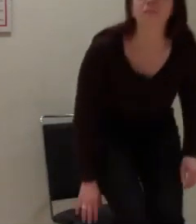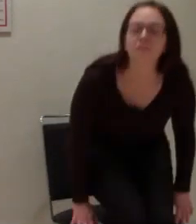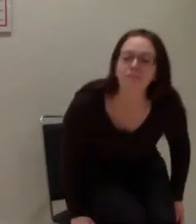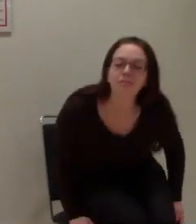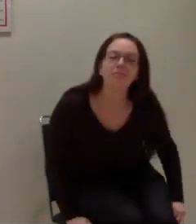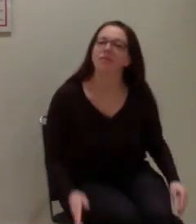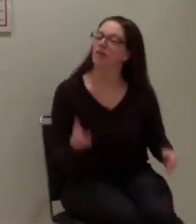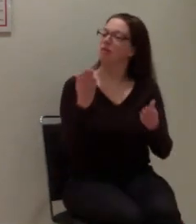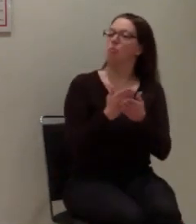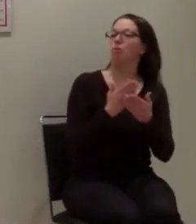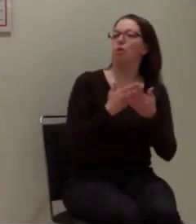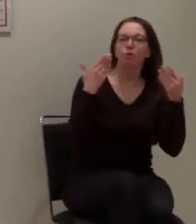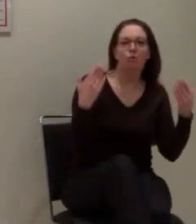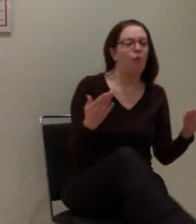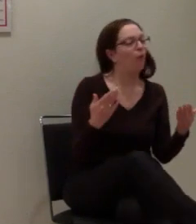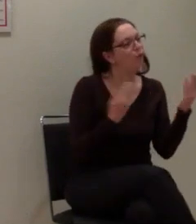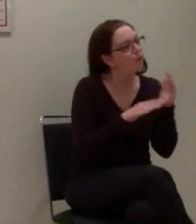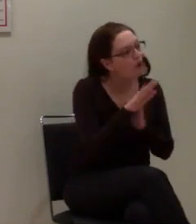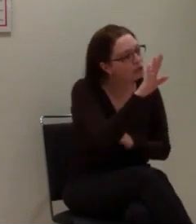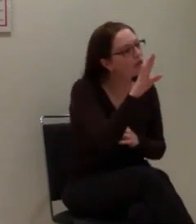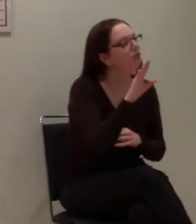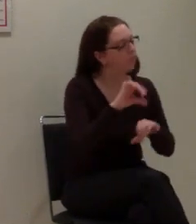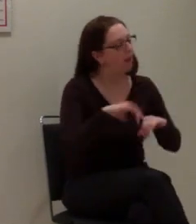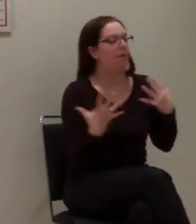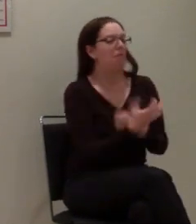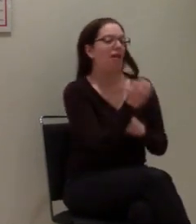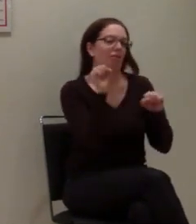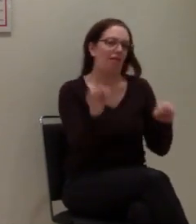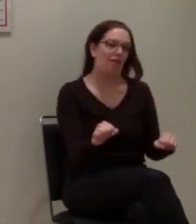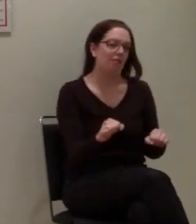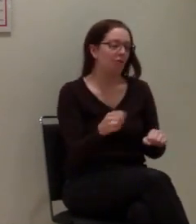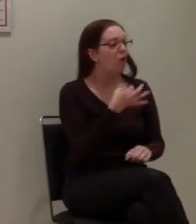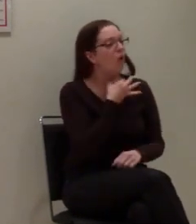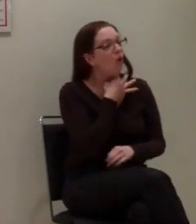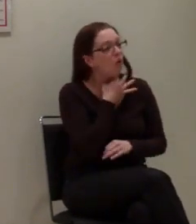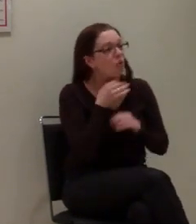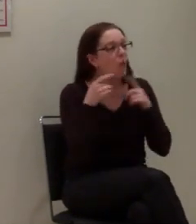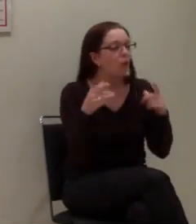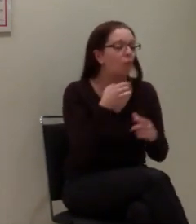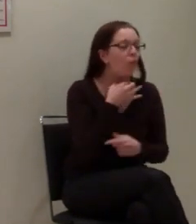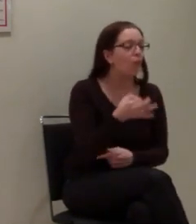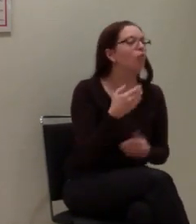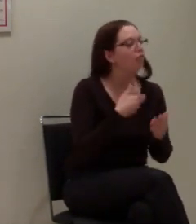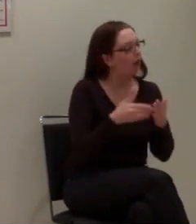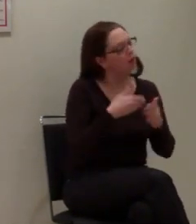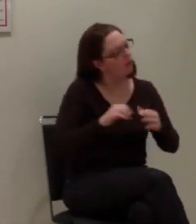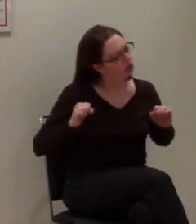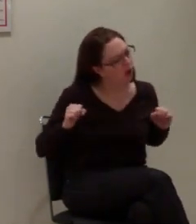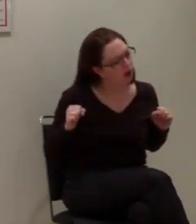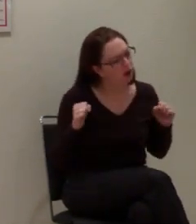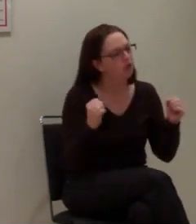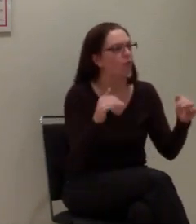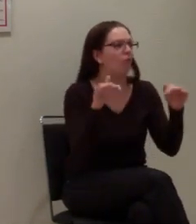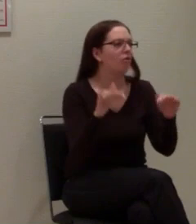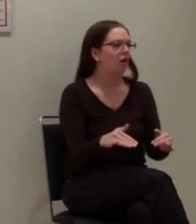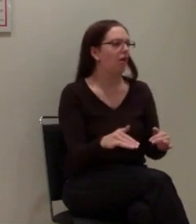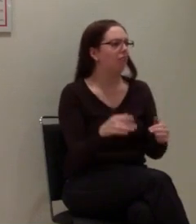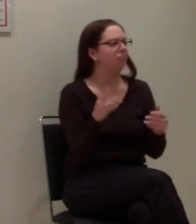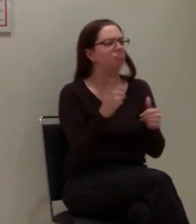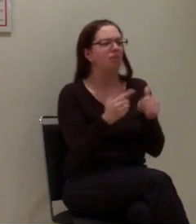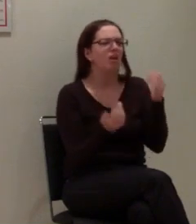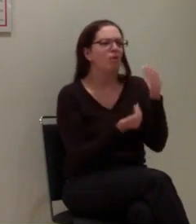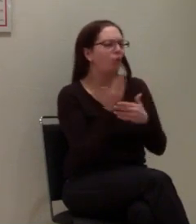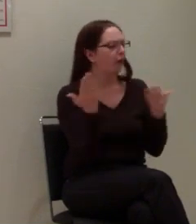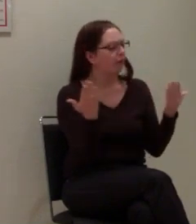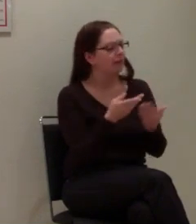Fortschritt als Lebensretter. Auch beim Notruf geht das Engagement der Björn-Steiger-Stiftung weiter. Die Handy-Technik